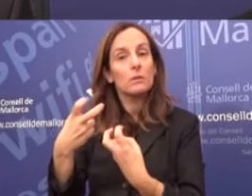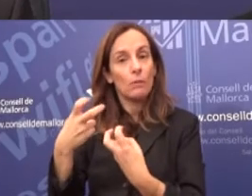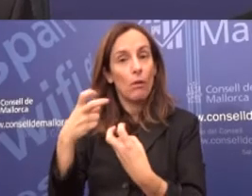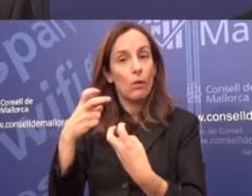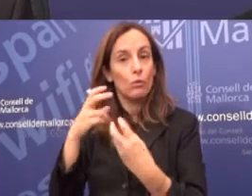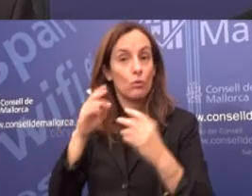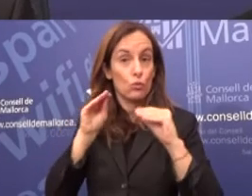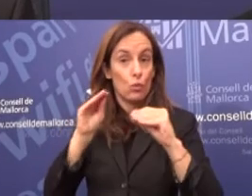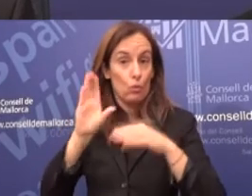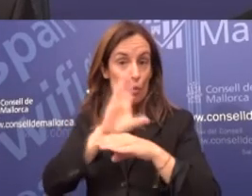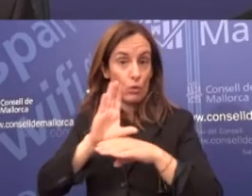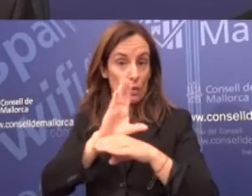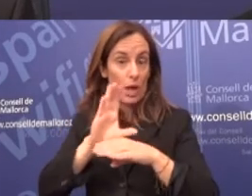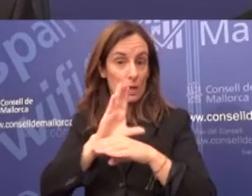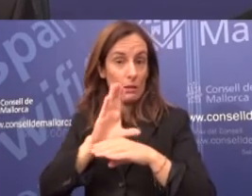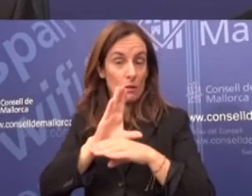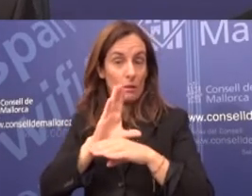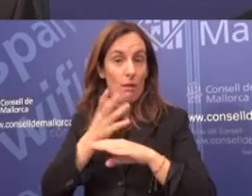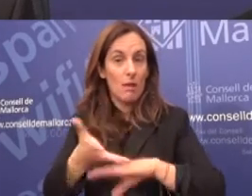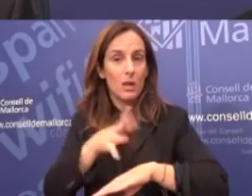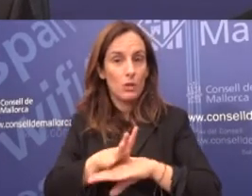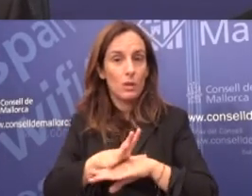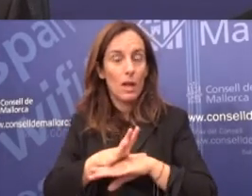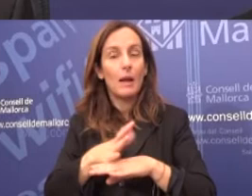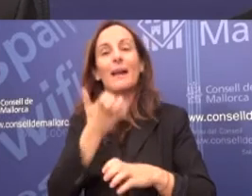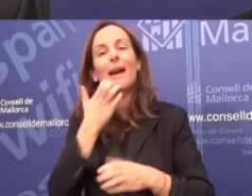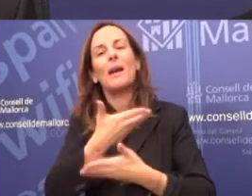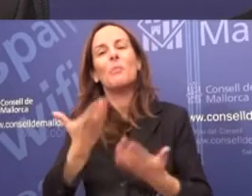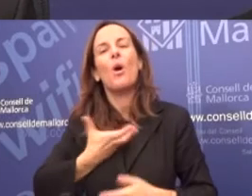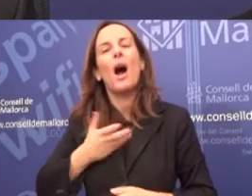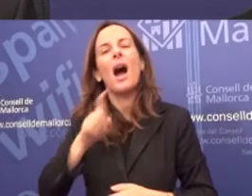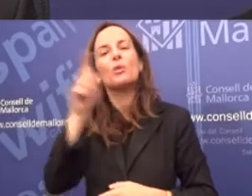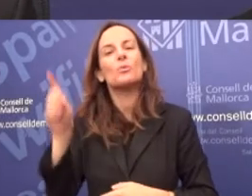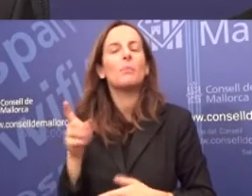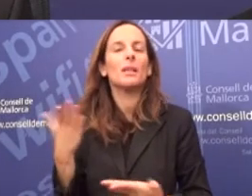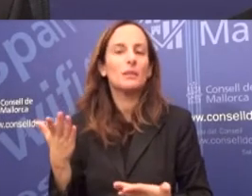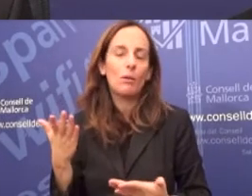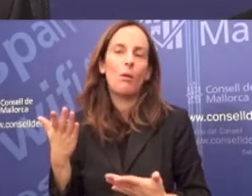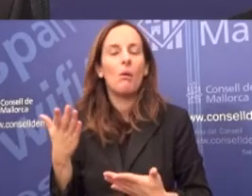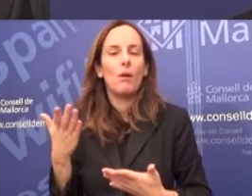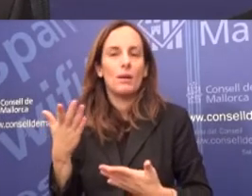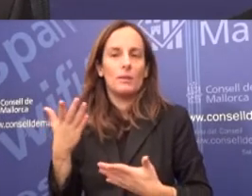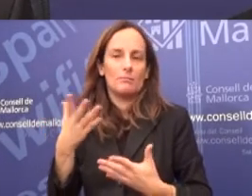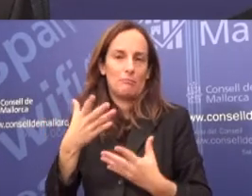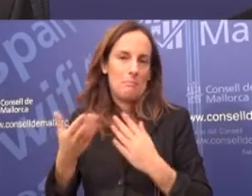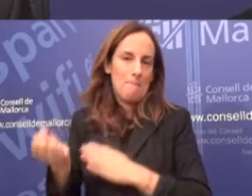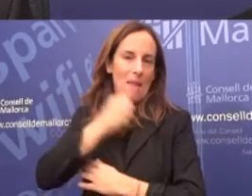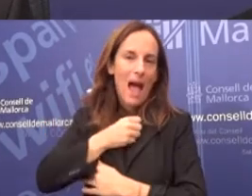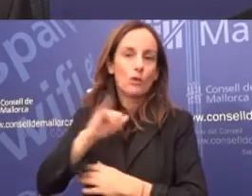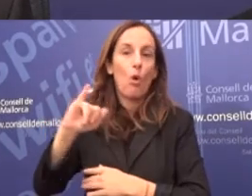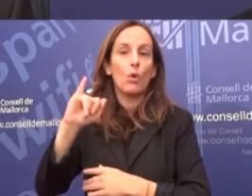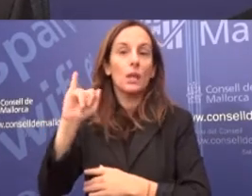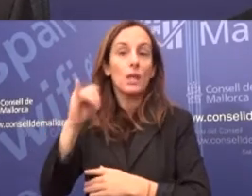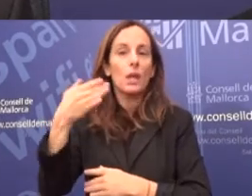aquells tributs que fan referència al Consell Insular de Mallorca, que és cert que no són penturetans com en els municipis, o de tant de pes com l'Ibi,